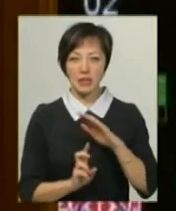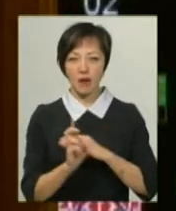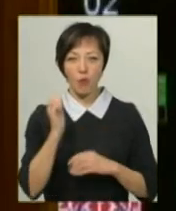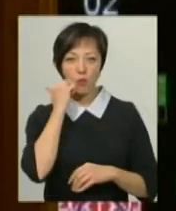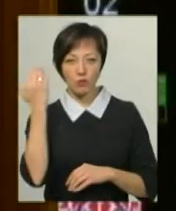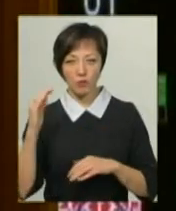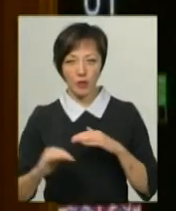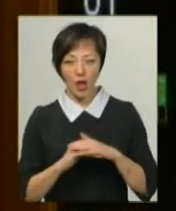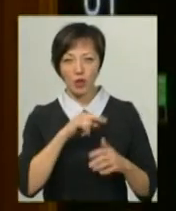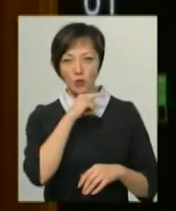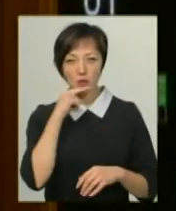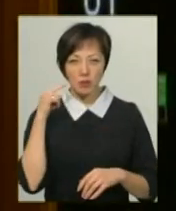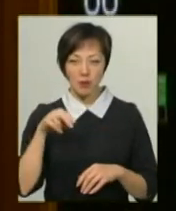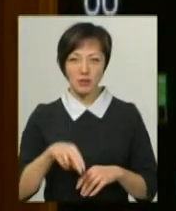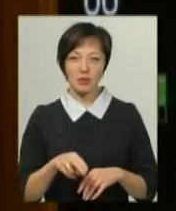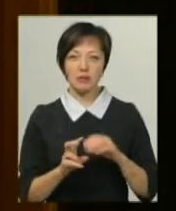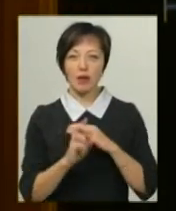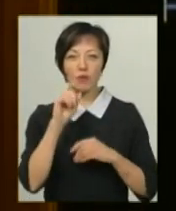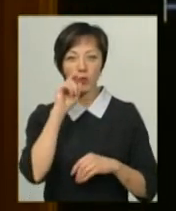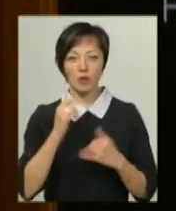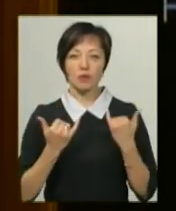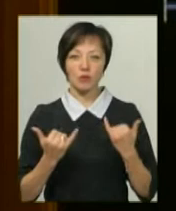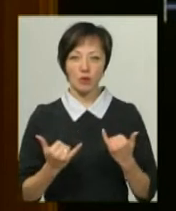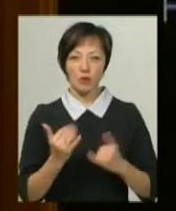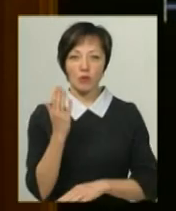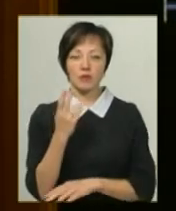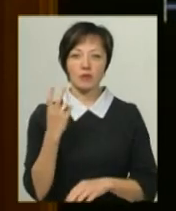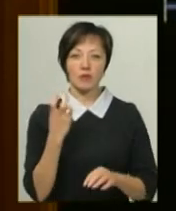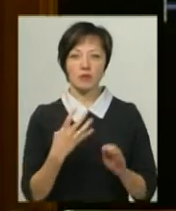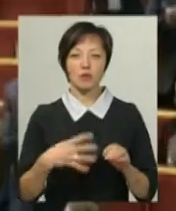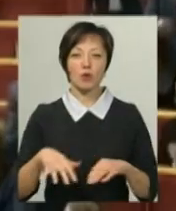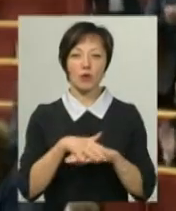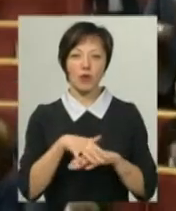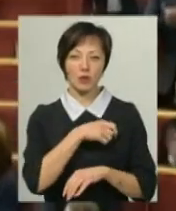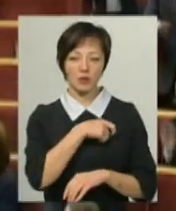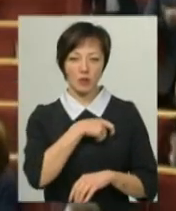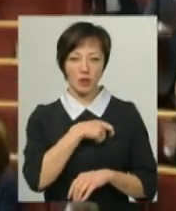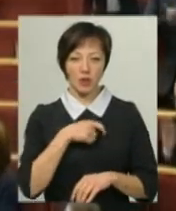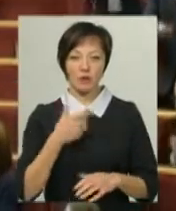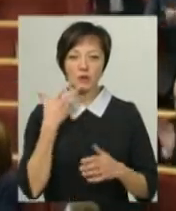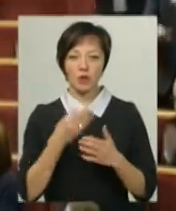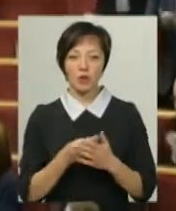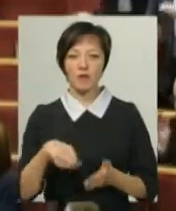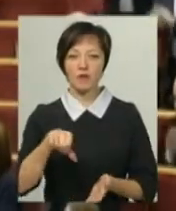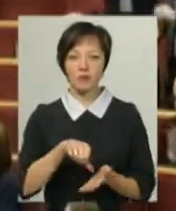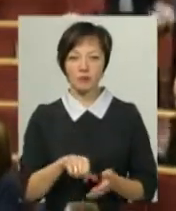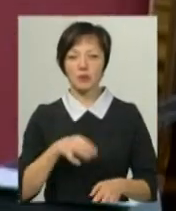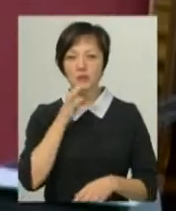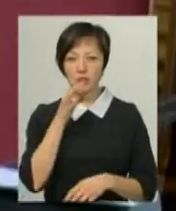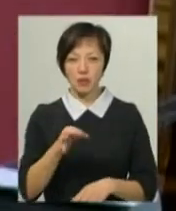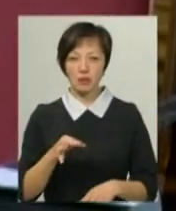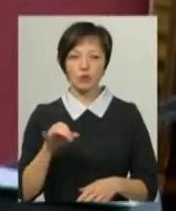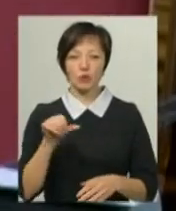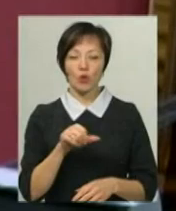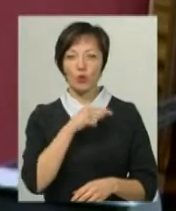патріархату на російську православну церкву в Україні сьогодні проголосувало 240 народних депутатів. У своїх виступах вони зазначили, що